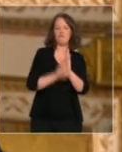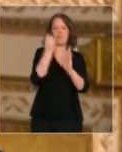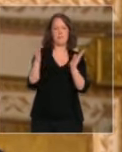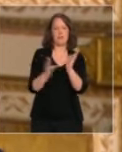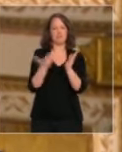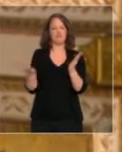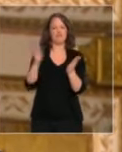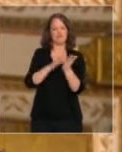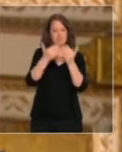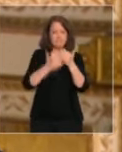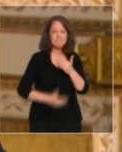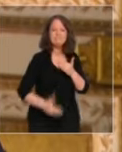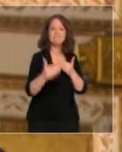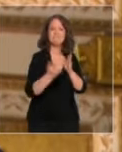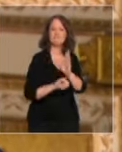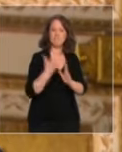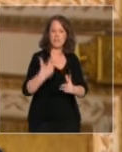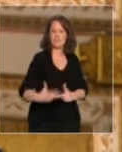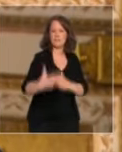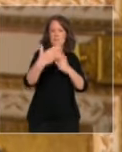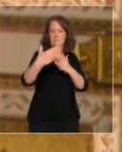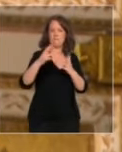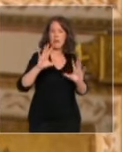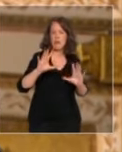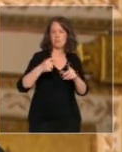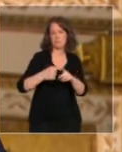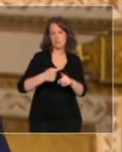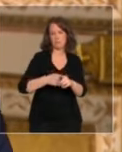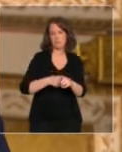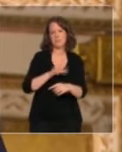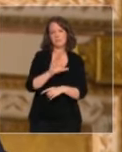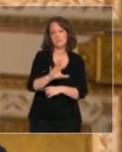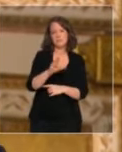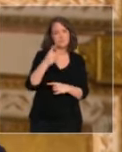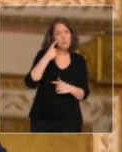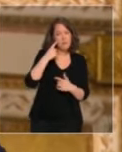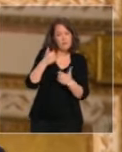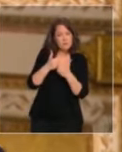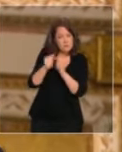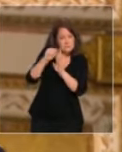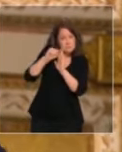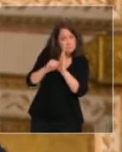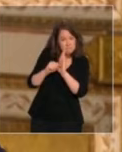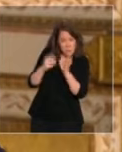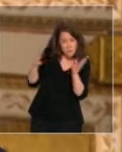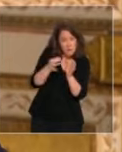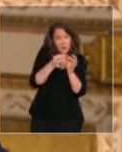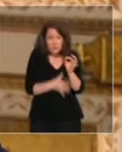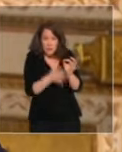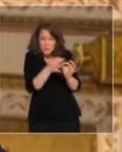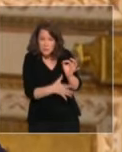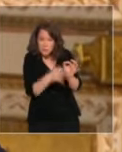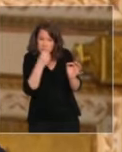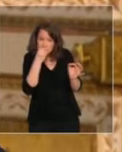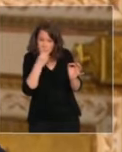Elle sera progressive. Les règles pourront être adaptées en fonction de nos résultats car l'objectif premier demeure la santé